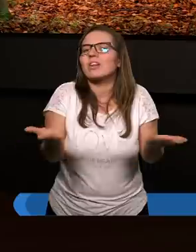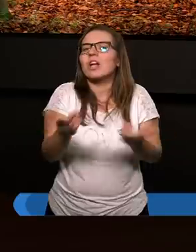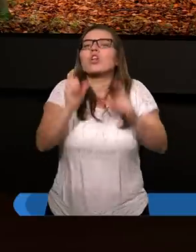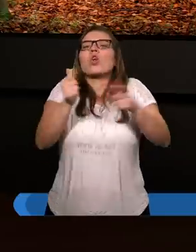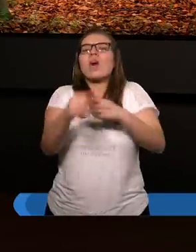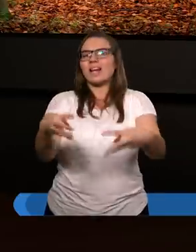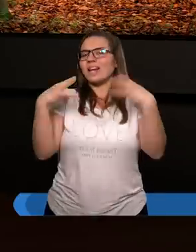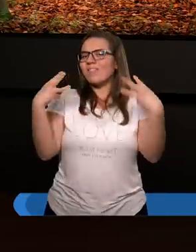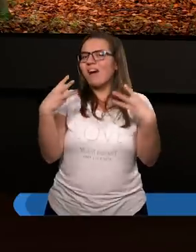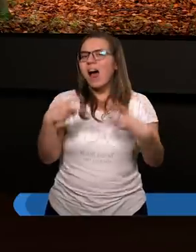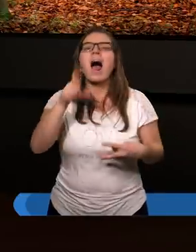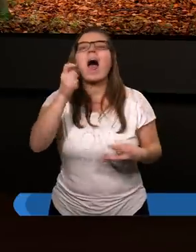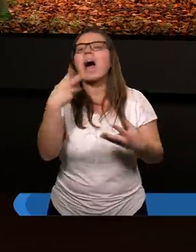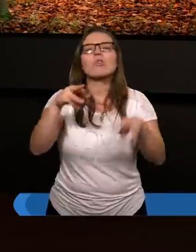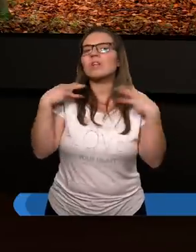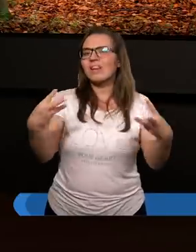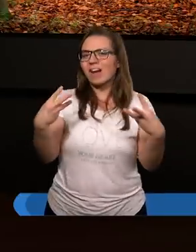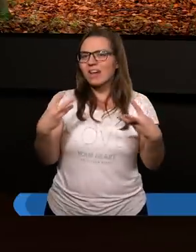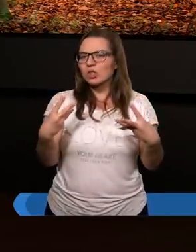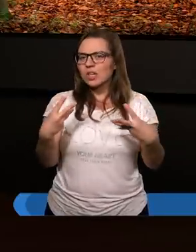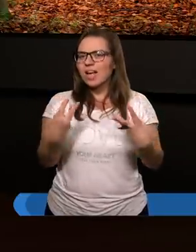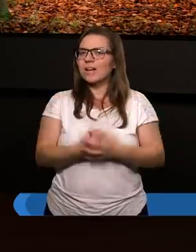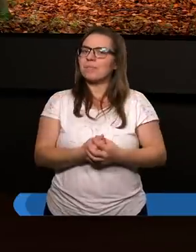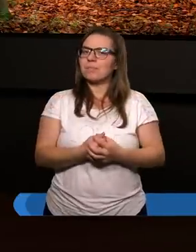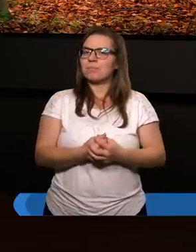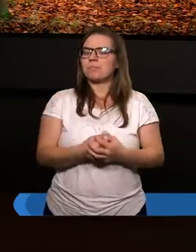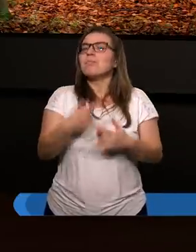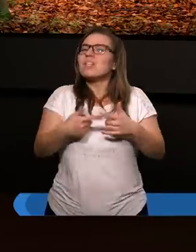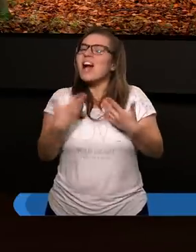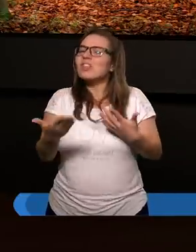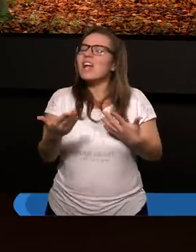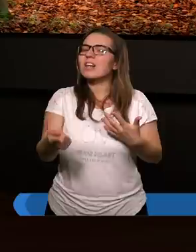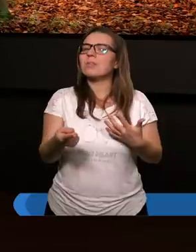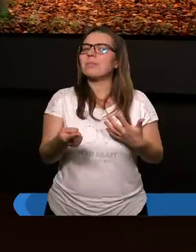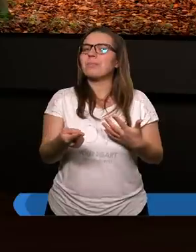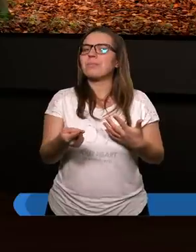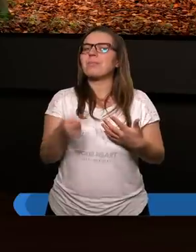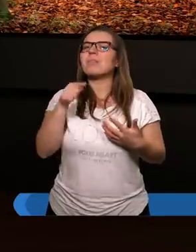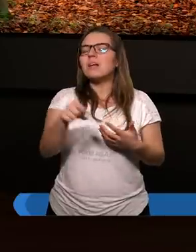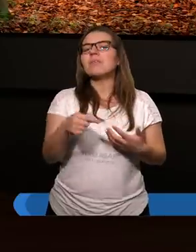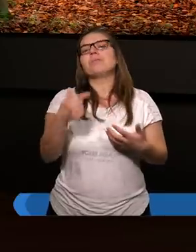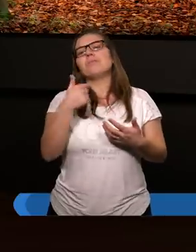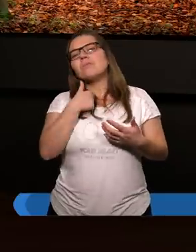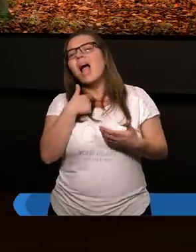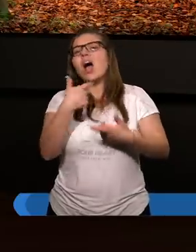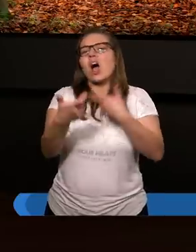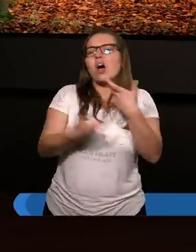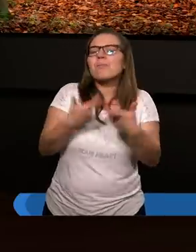Co ważne jest, a co nieważne? Bo przecież w tym całym